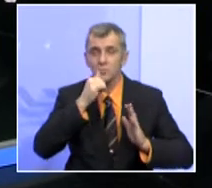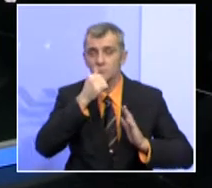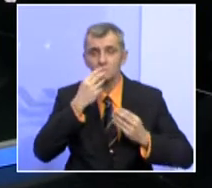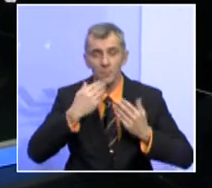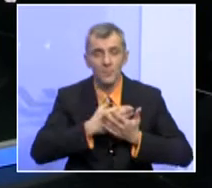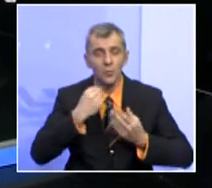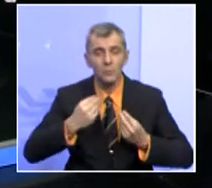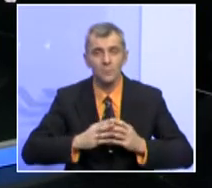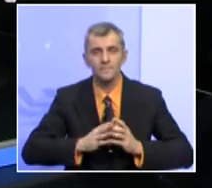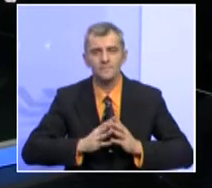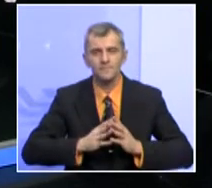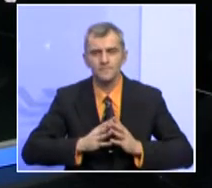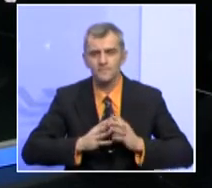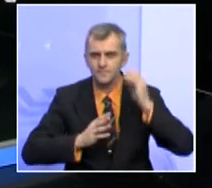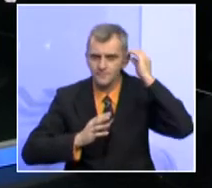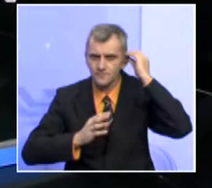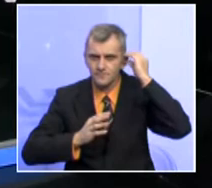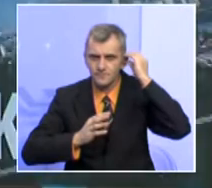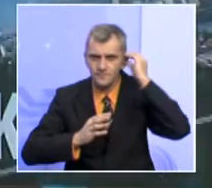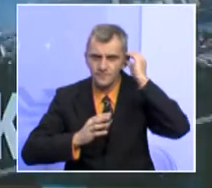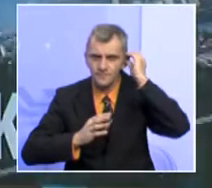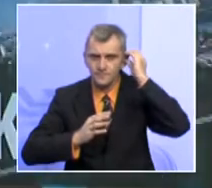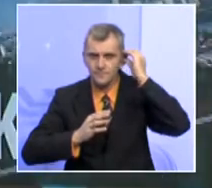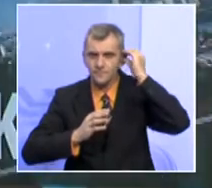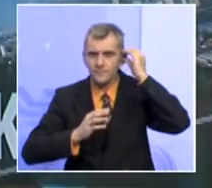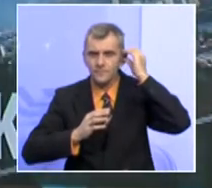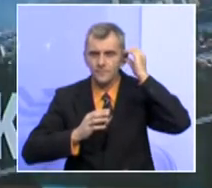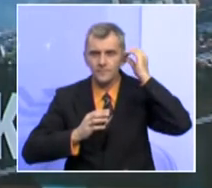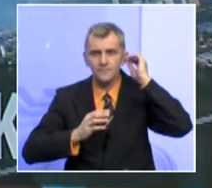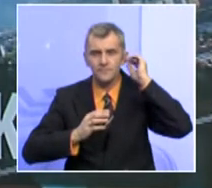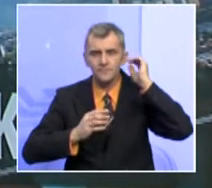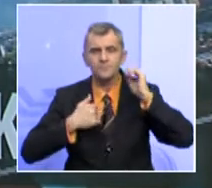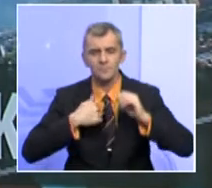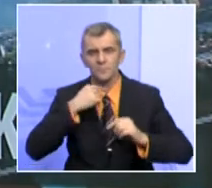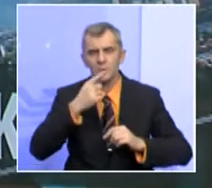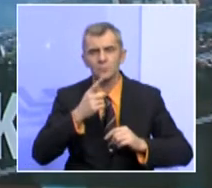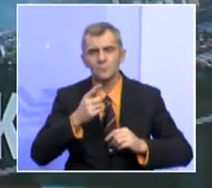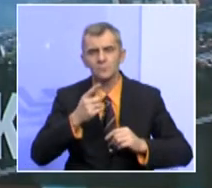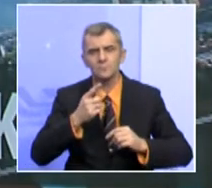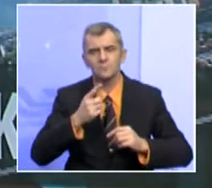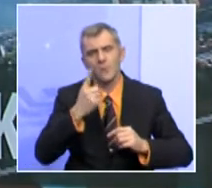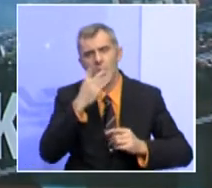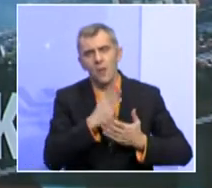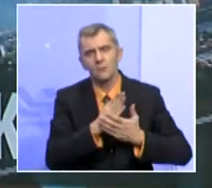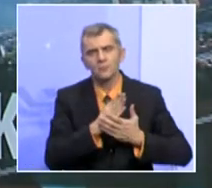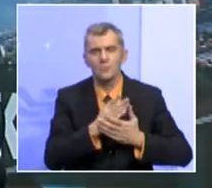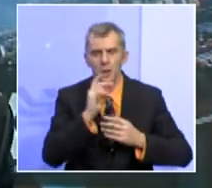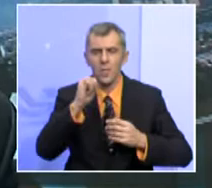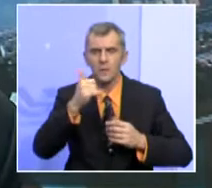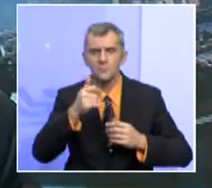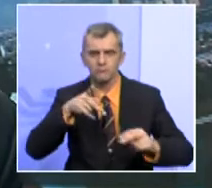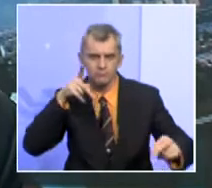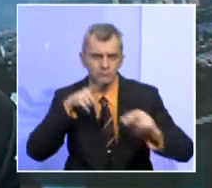dobro rešenje. dvije opcije o kojima se razgovara, što je realno provedivo. Treća opcija koja je također došla do mene jeste ukidanje